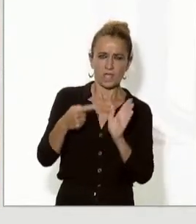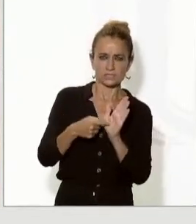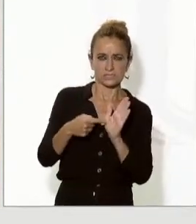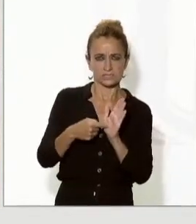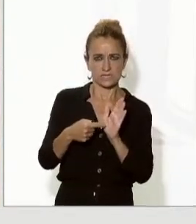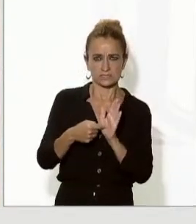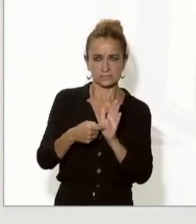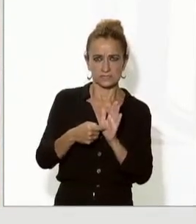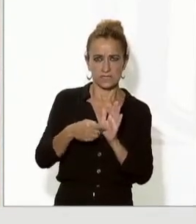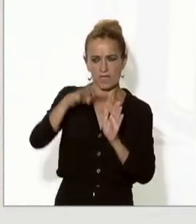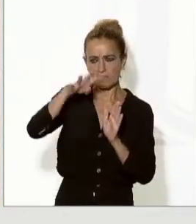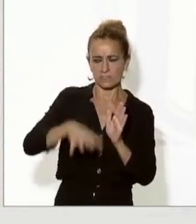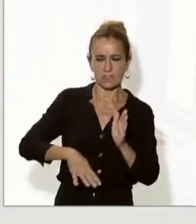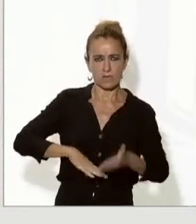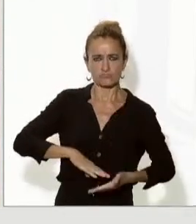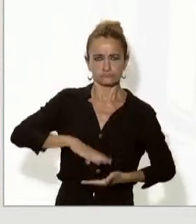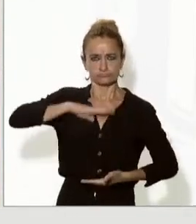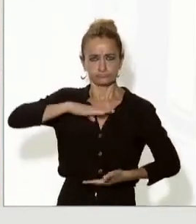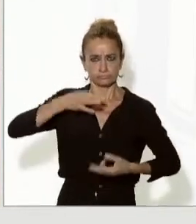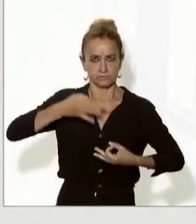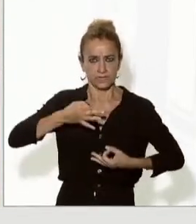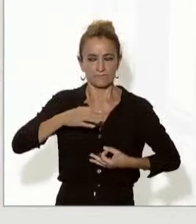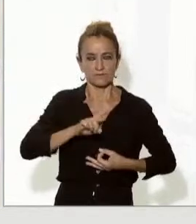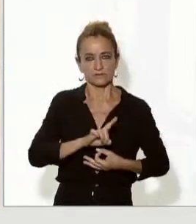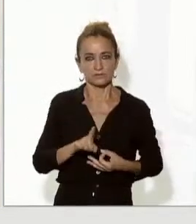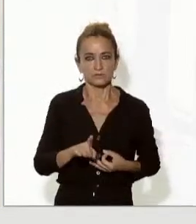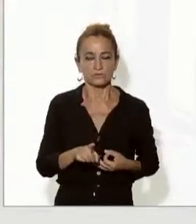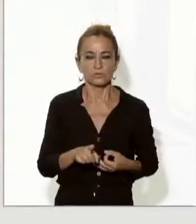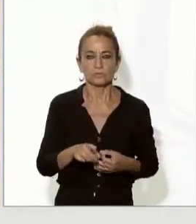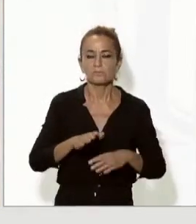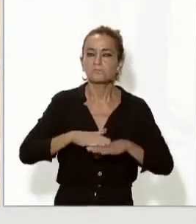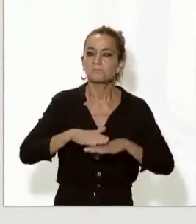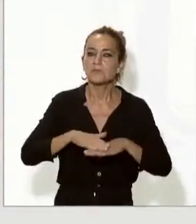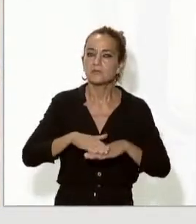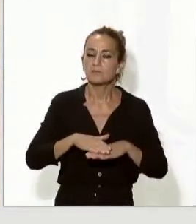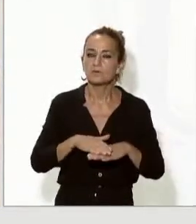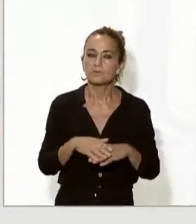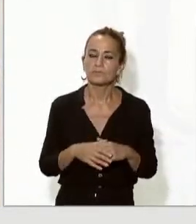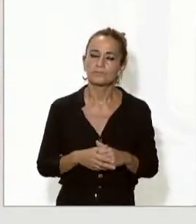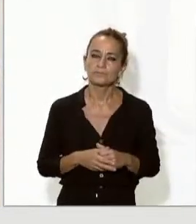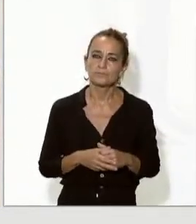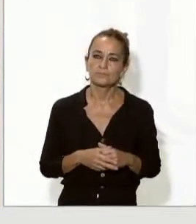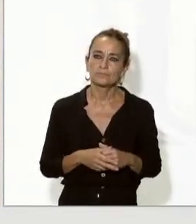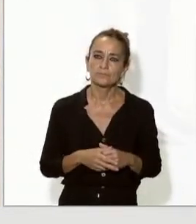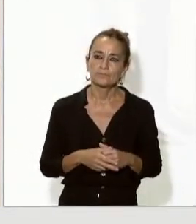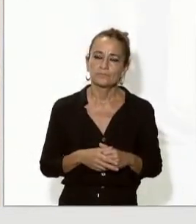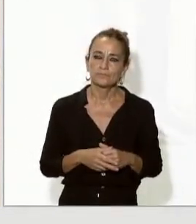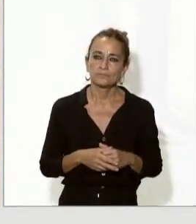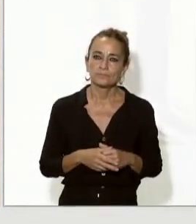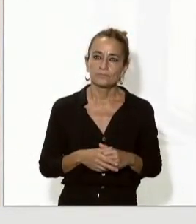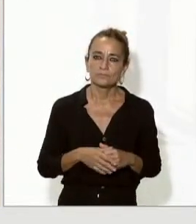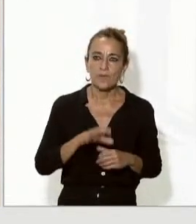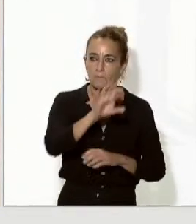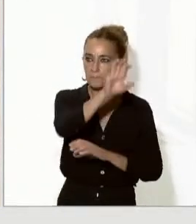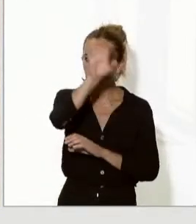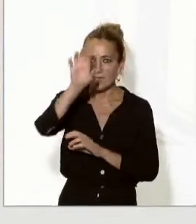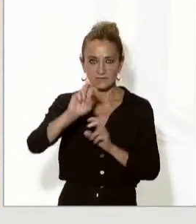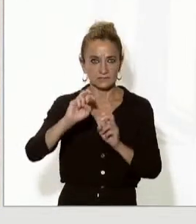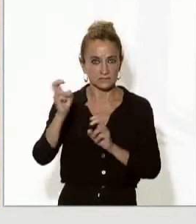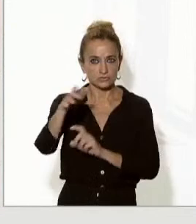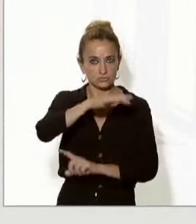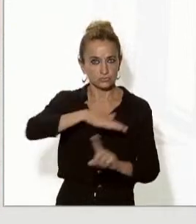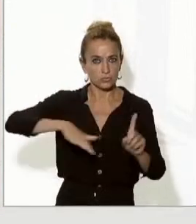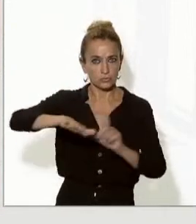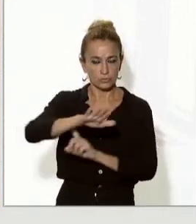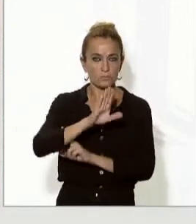que sigui absolutament insuperable sinó que es tracta evidentment com passa en molts altres països del nostre entorn